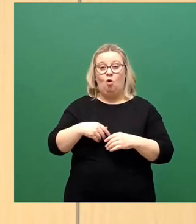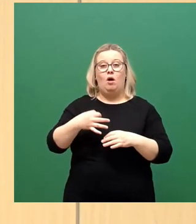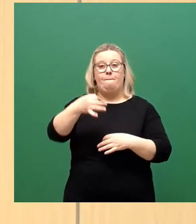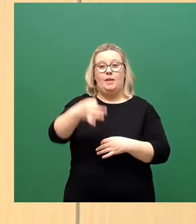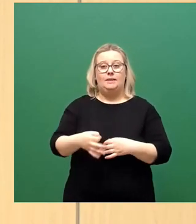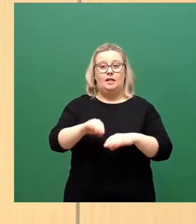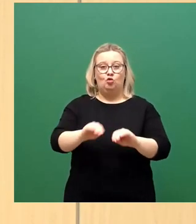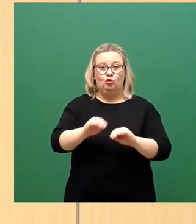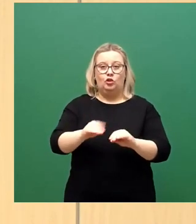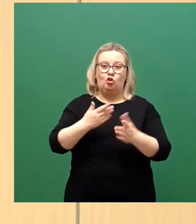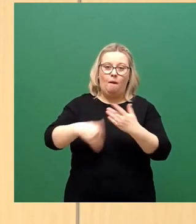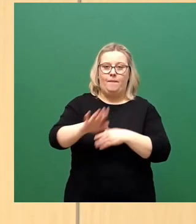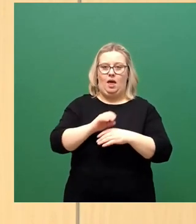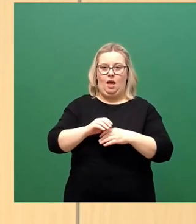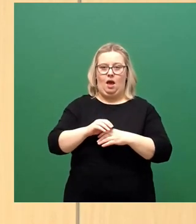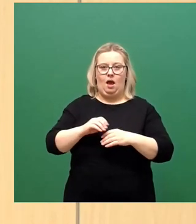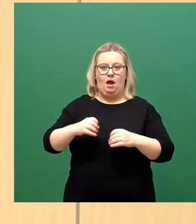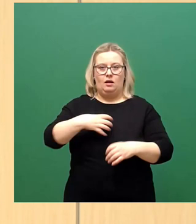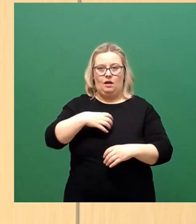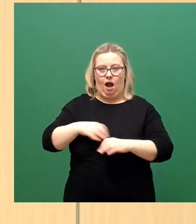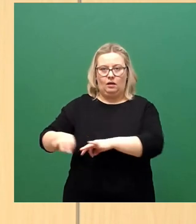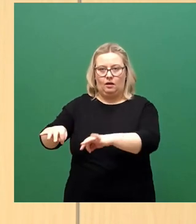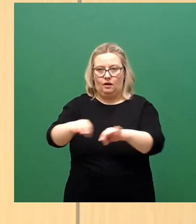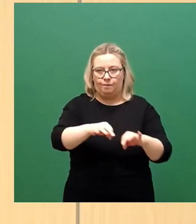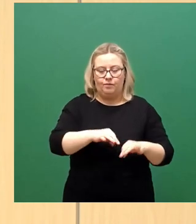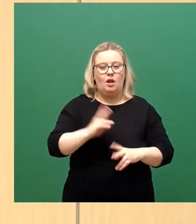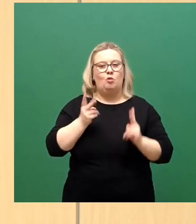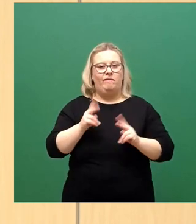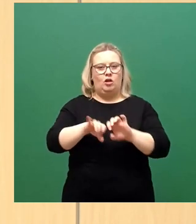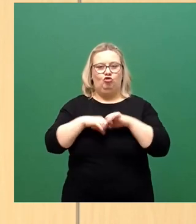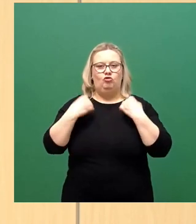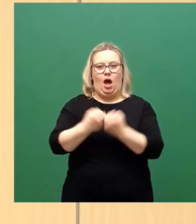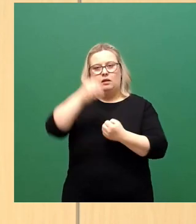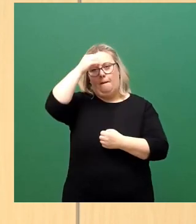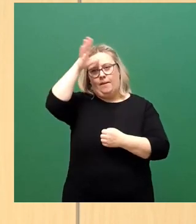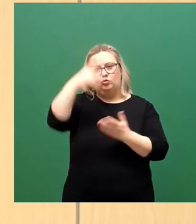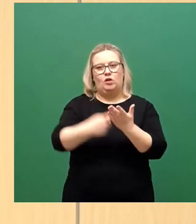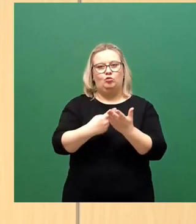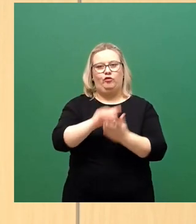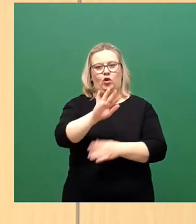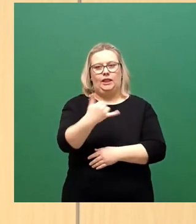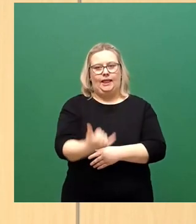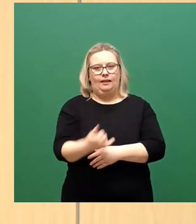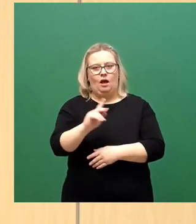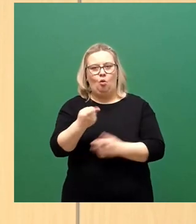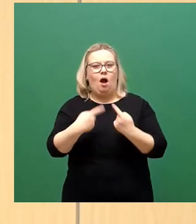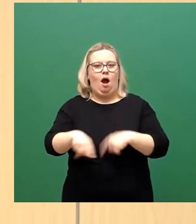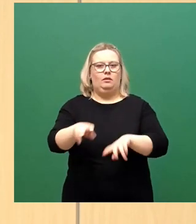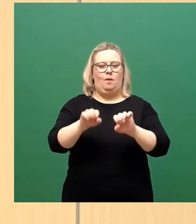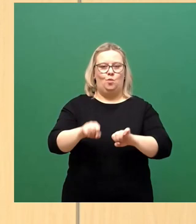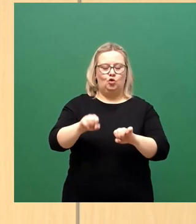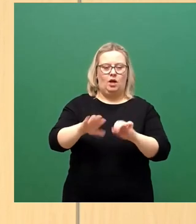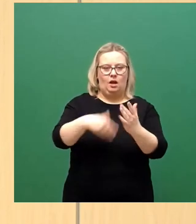führt, desto eher ist der Staat verpflichtet, zur Erfüllung des Bildungsanspruchs des Kindes auch andere Organisationsformen für Bildung